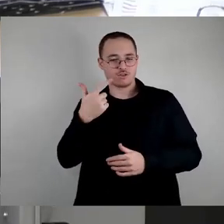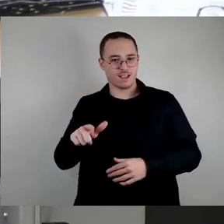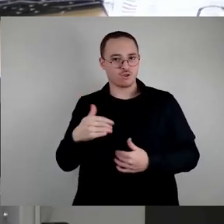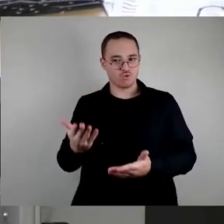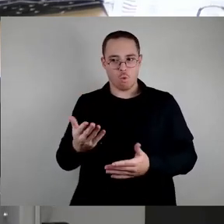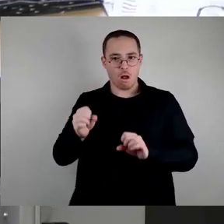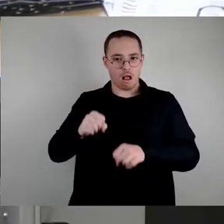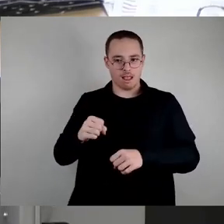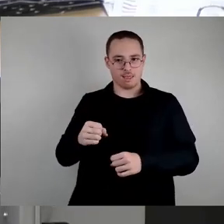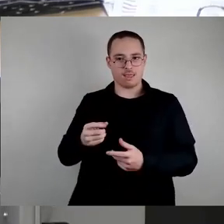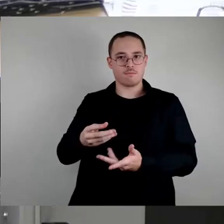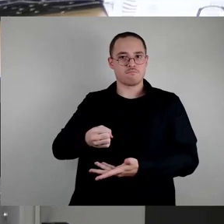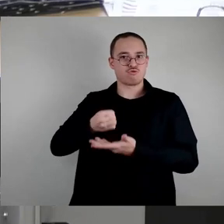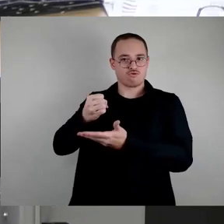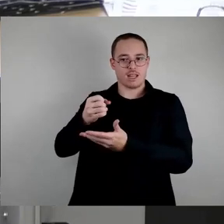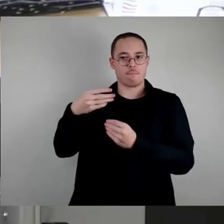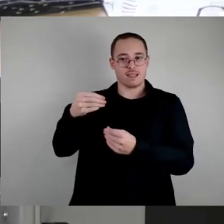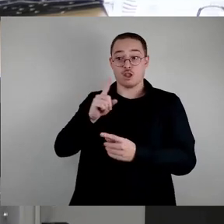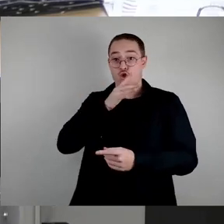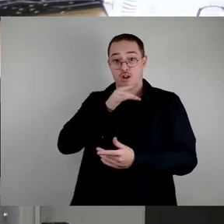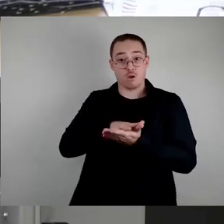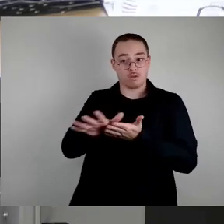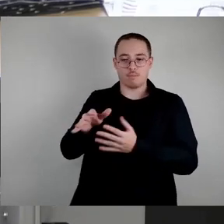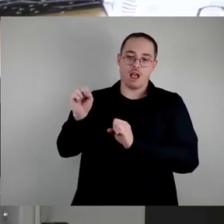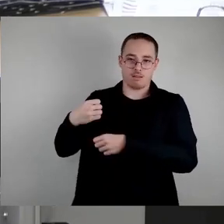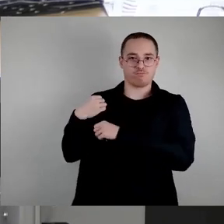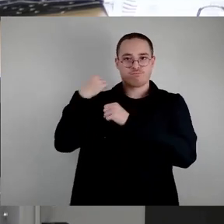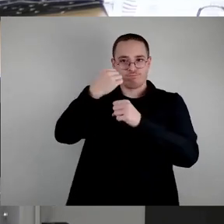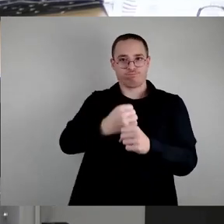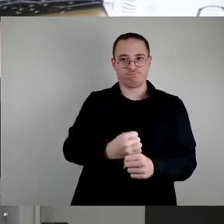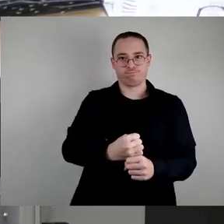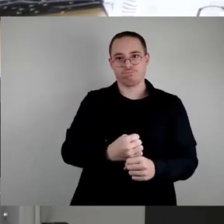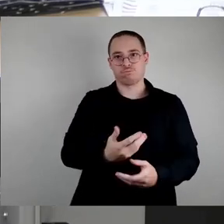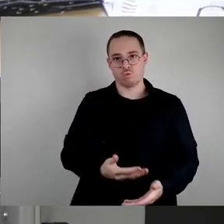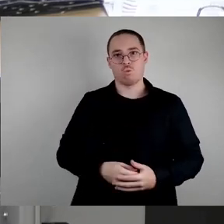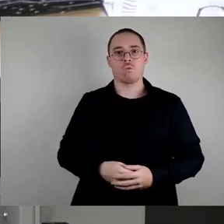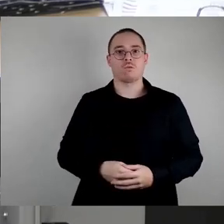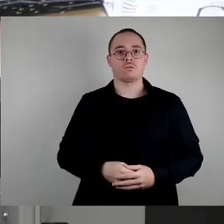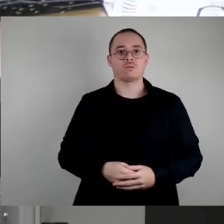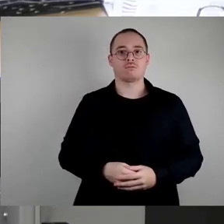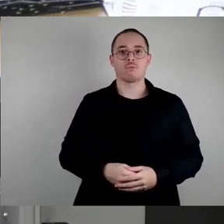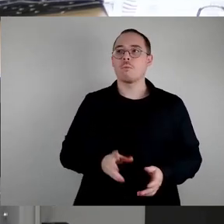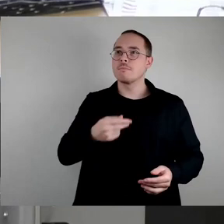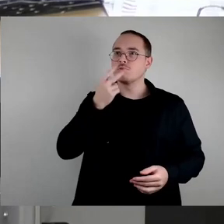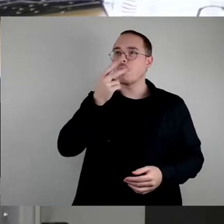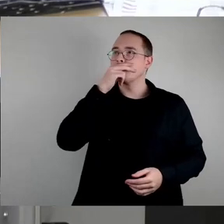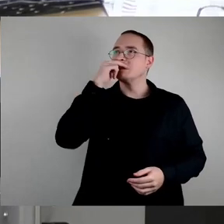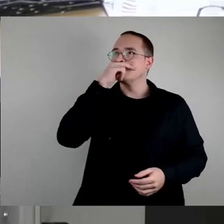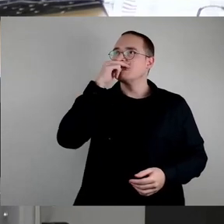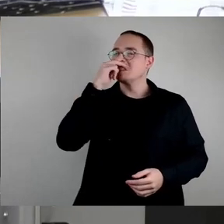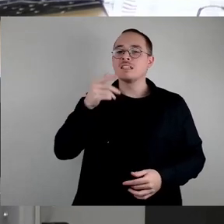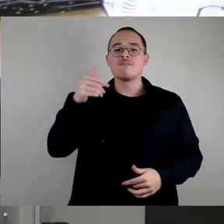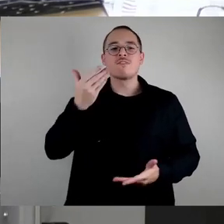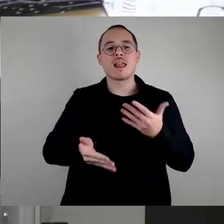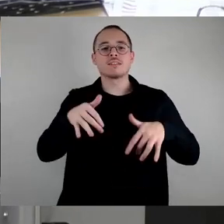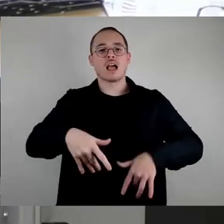Folgejahr übertragen. Und da muss man, glaube ich, vielleicht eher mal drüber nachdenken, ob wir hier nicht ein strukturelles Problem in der Stadtspitze haben, dass